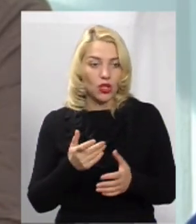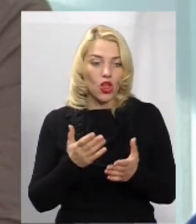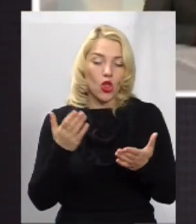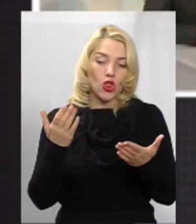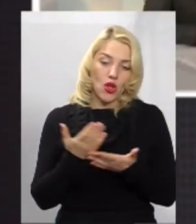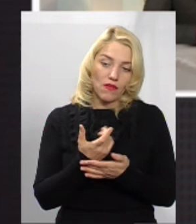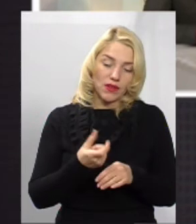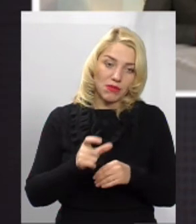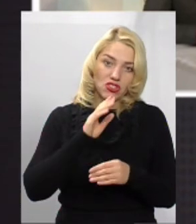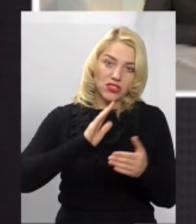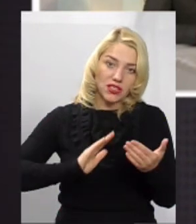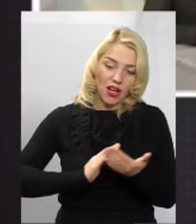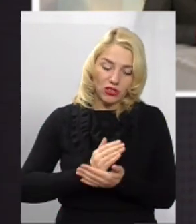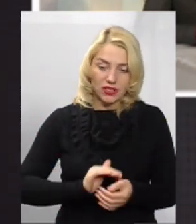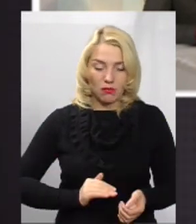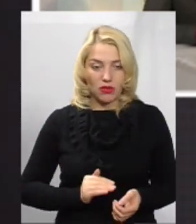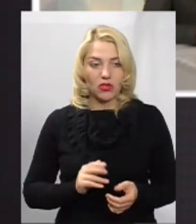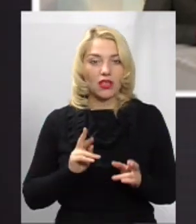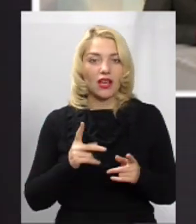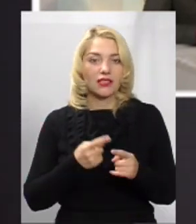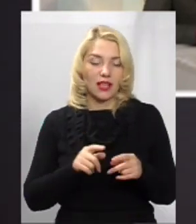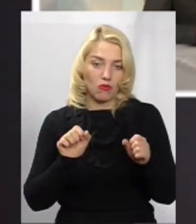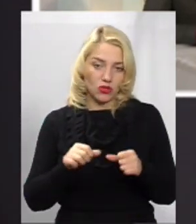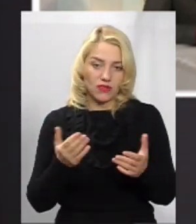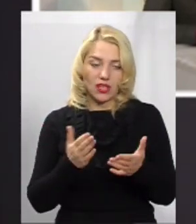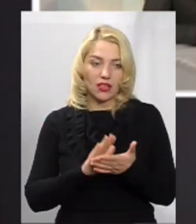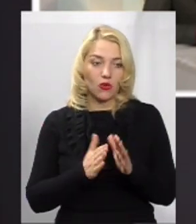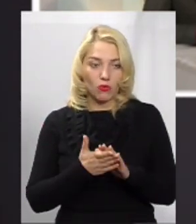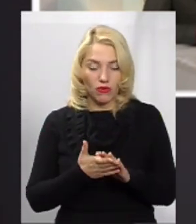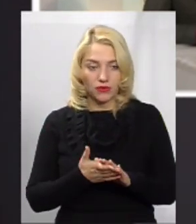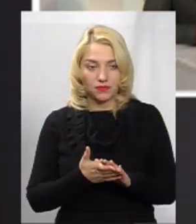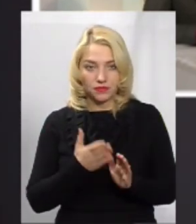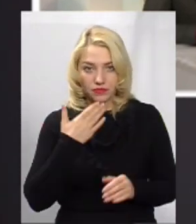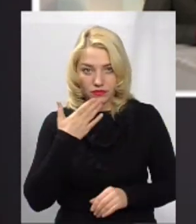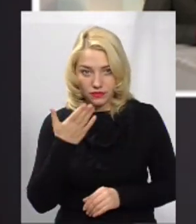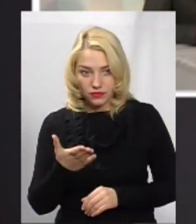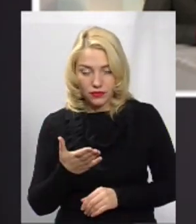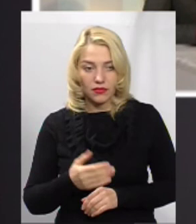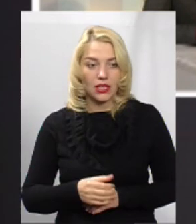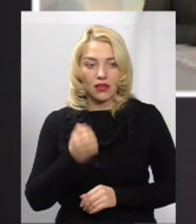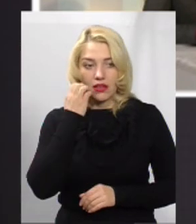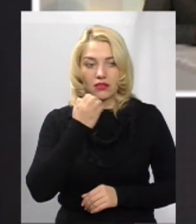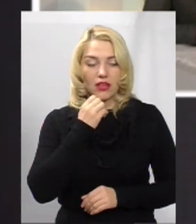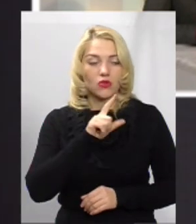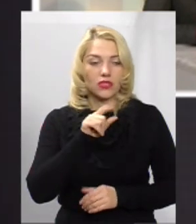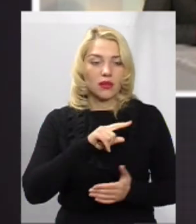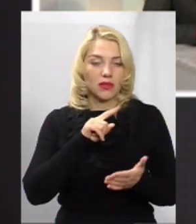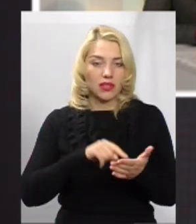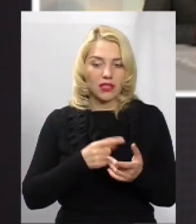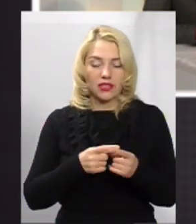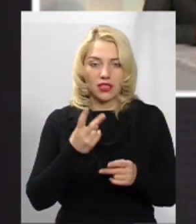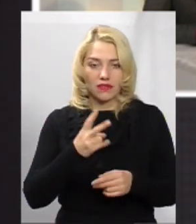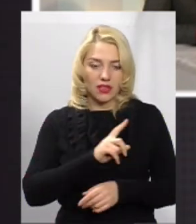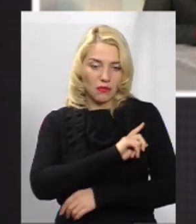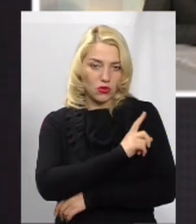якісні підрядники і як би це було можливо, за яких умов? Дякую за питання. Насправді, це дві найбільш